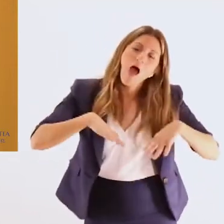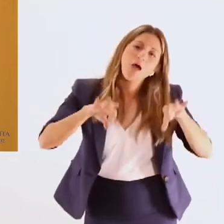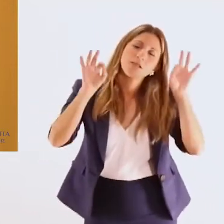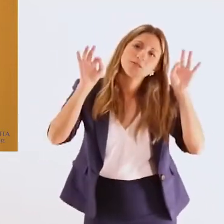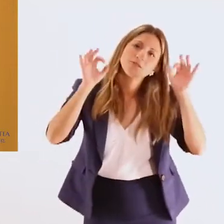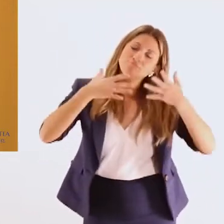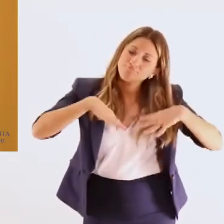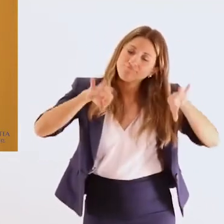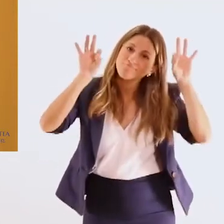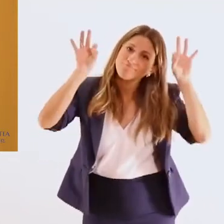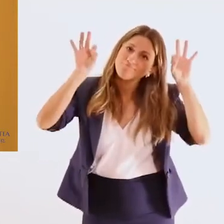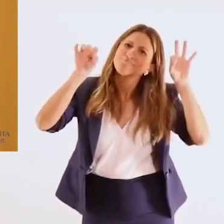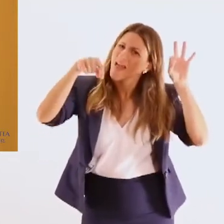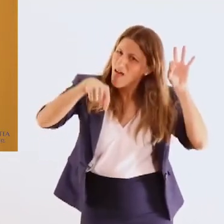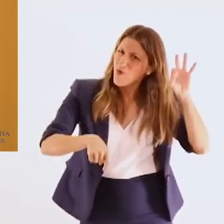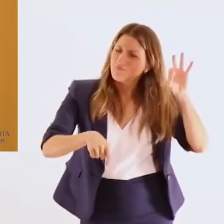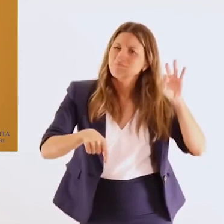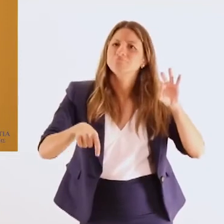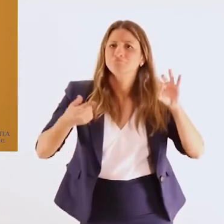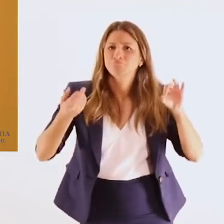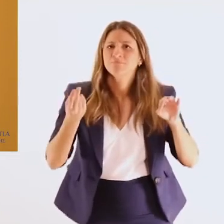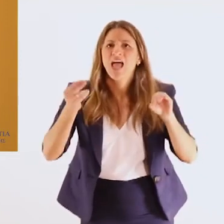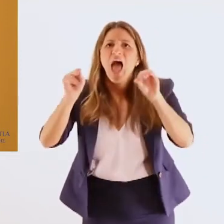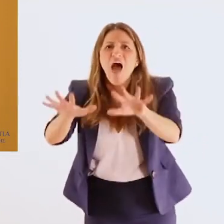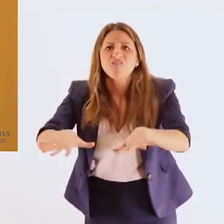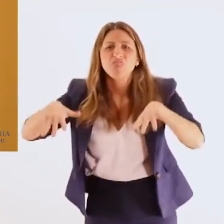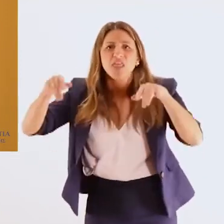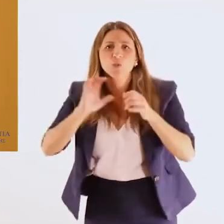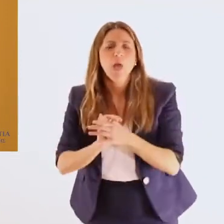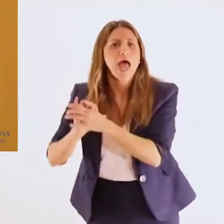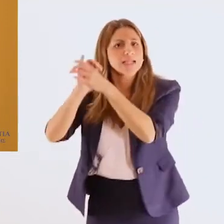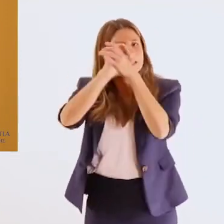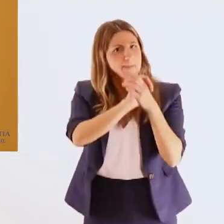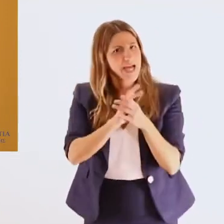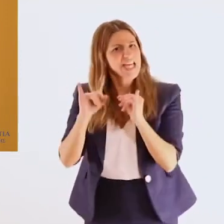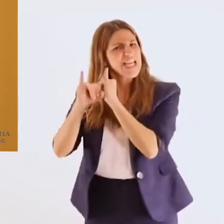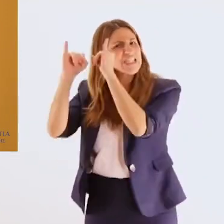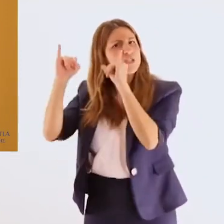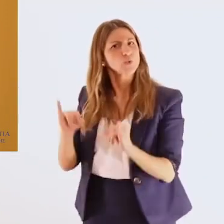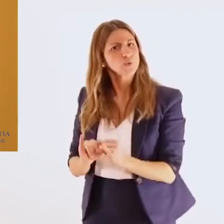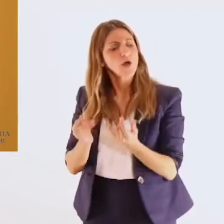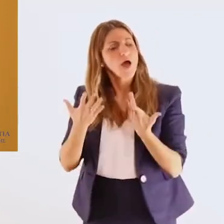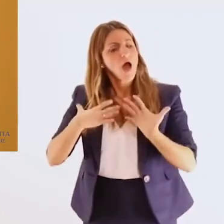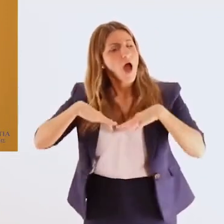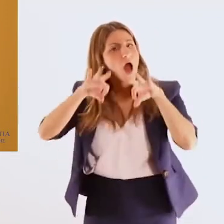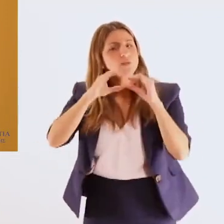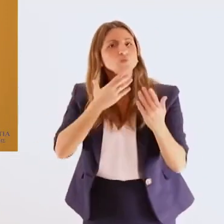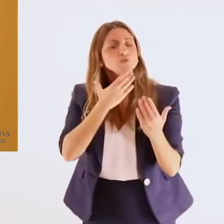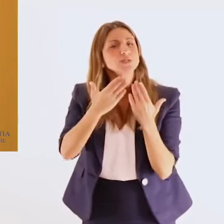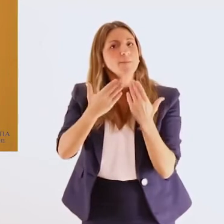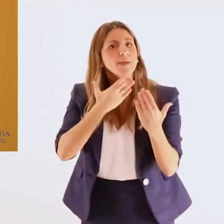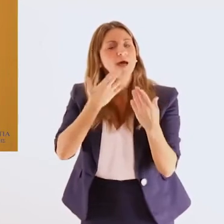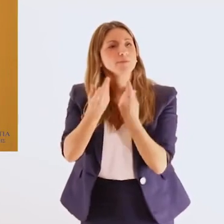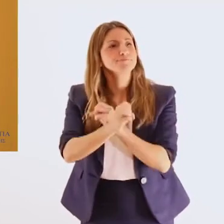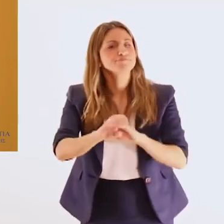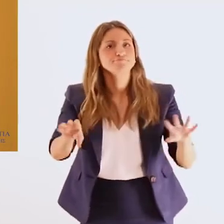αυτή η σειρά των επιμορφωτικών σεμιναρίων σε συνεργασία με το